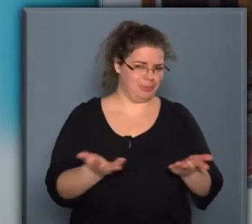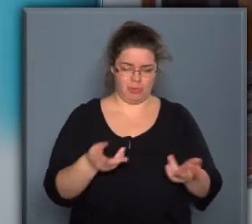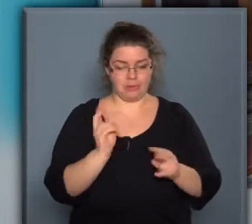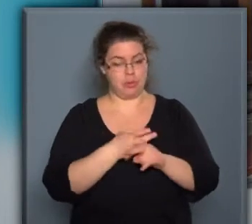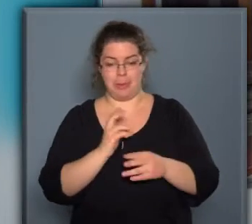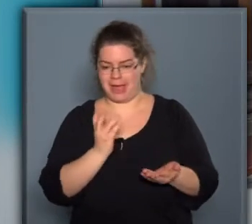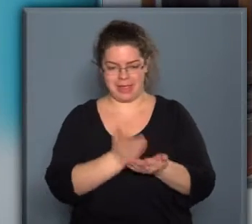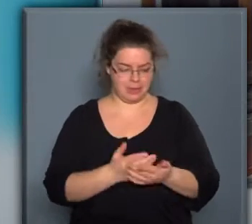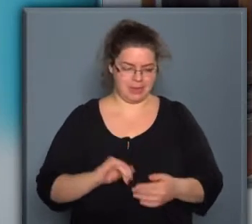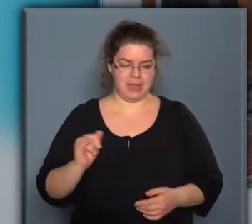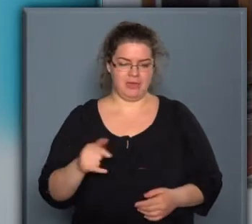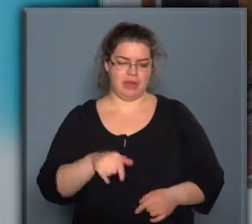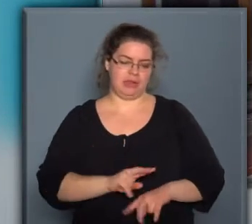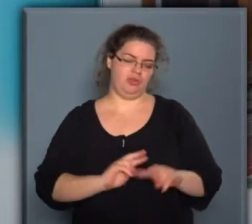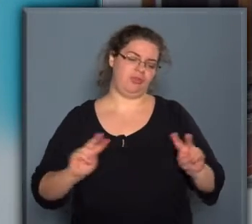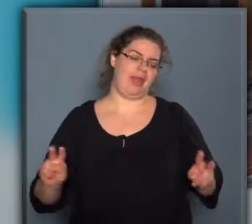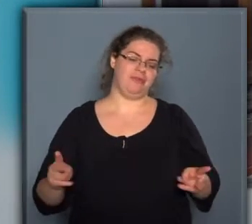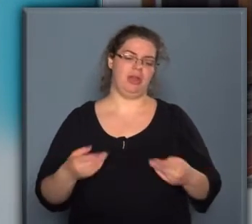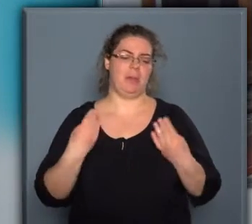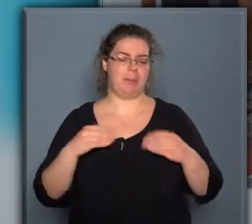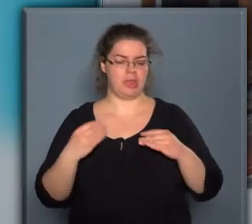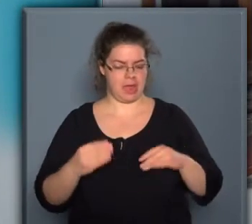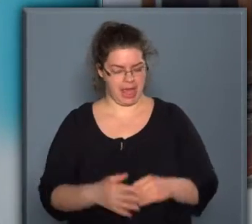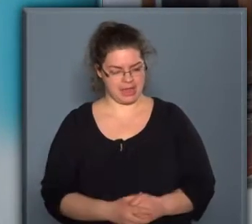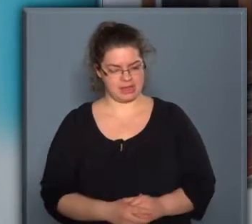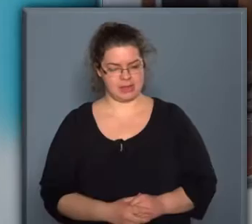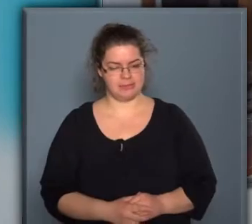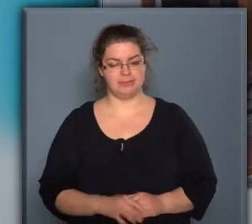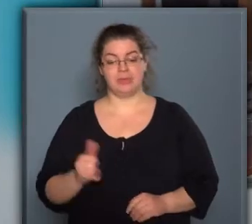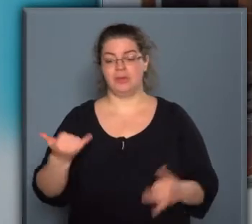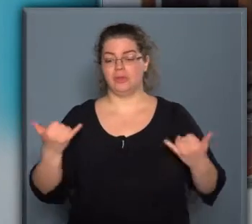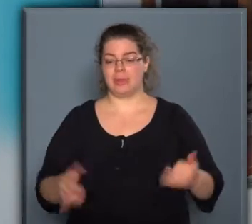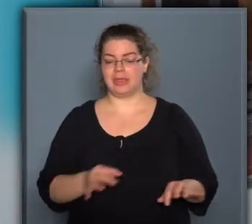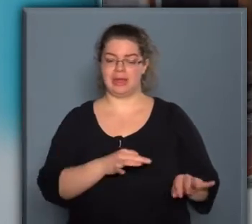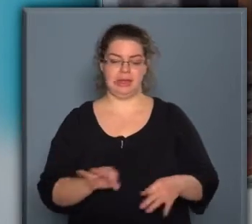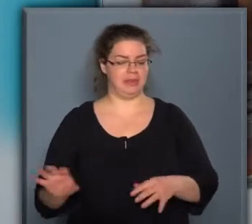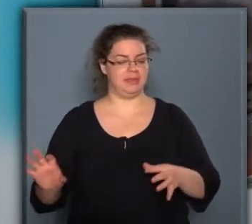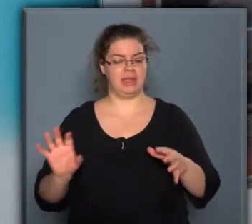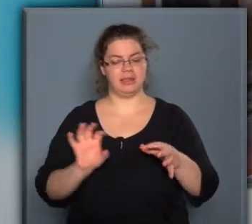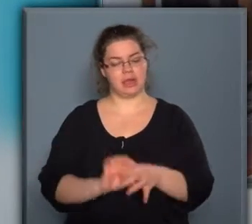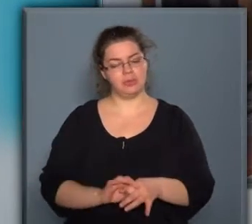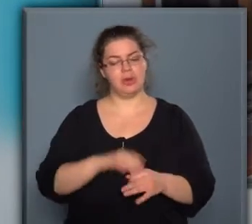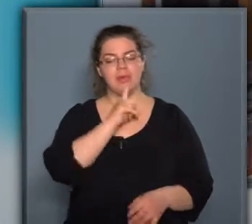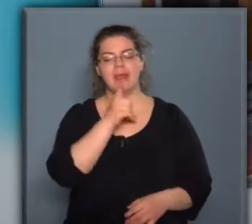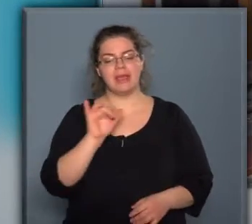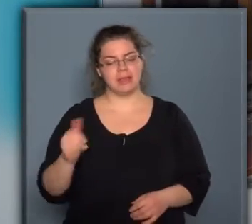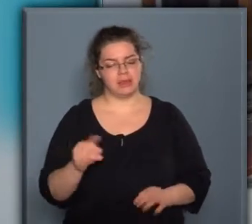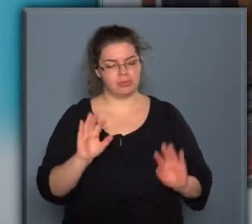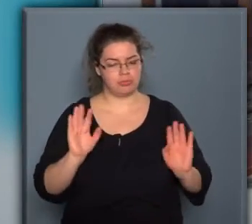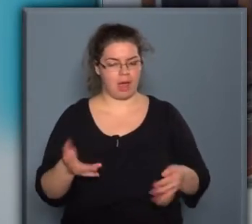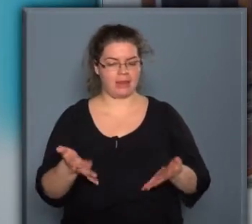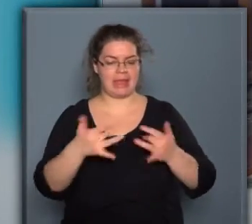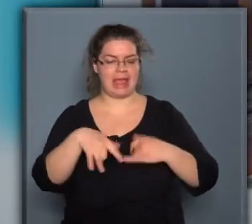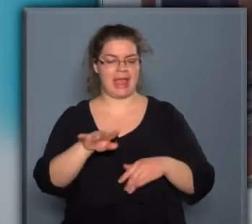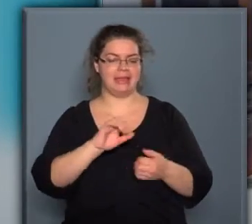vagy Kőbányához. És hát ennek is megvan a magyarázata. És a mai rendezvényhez kapcsolódóan lesz is majd egy